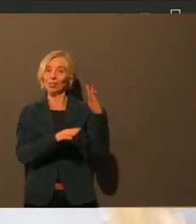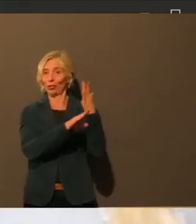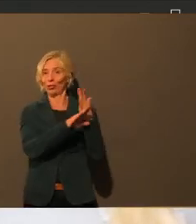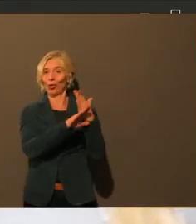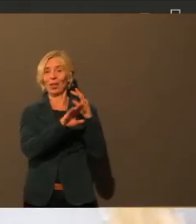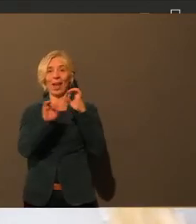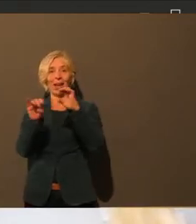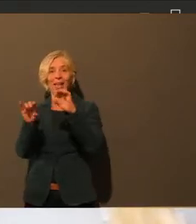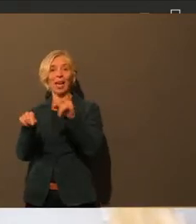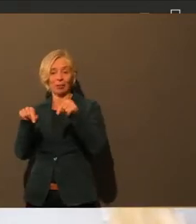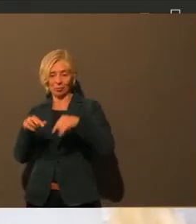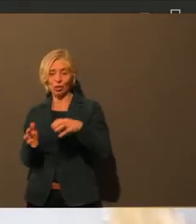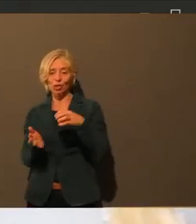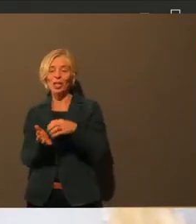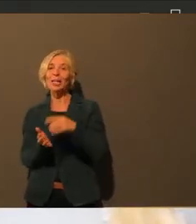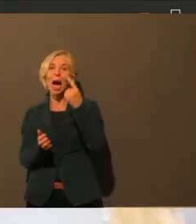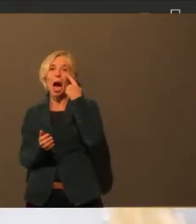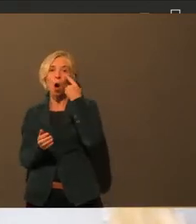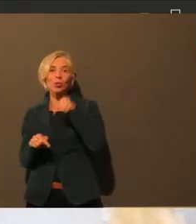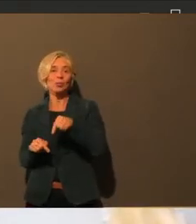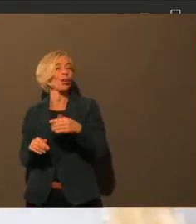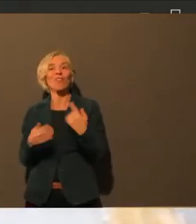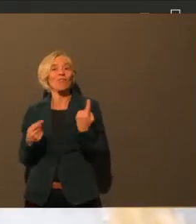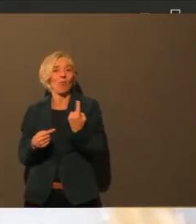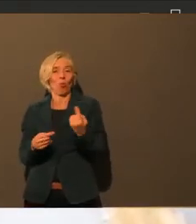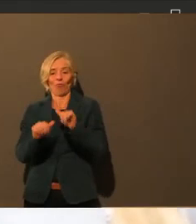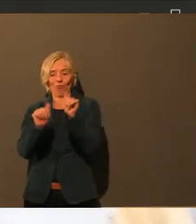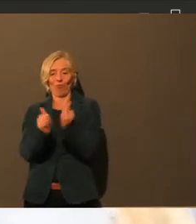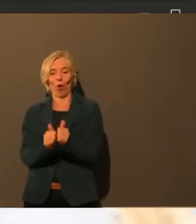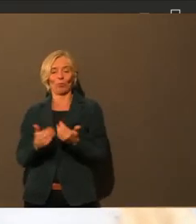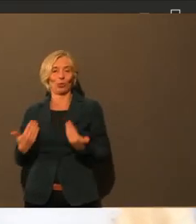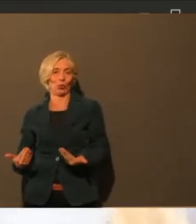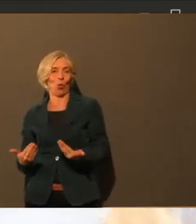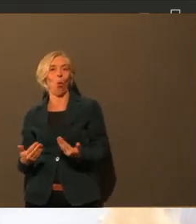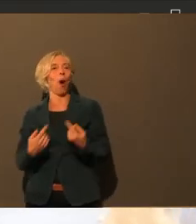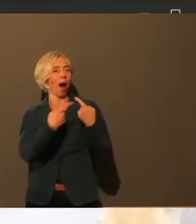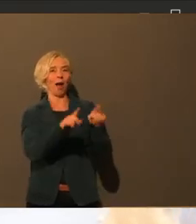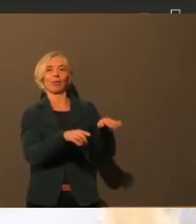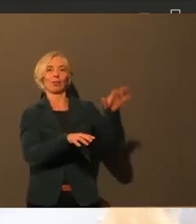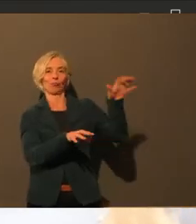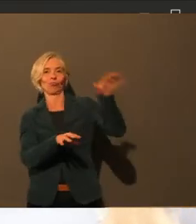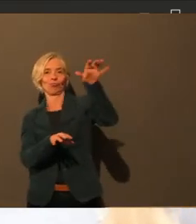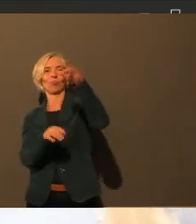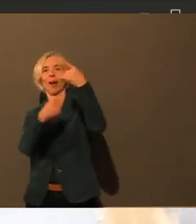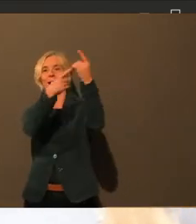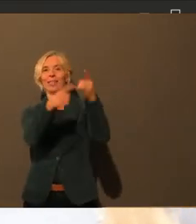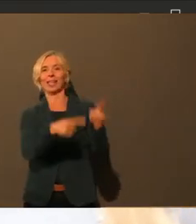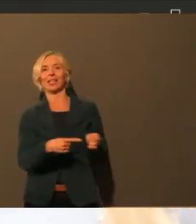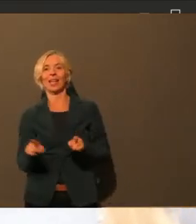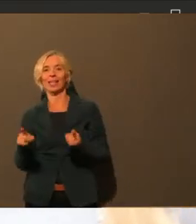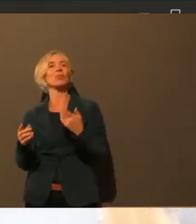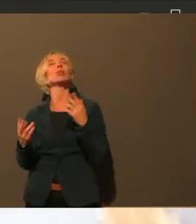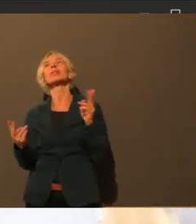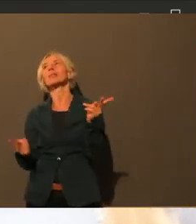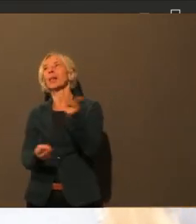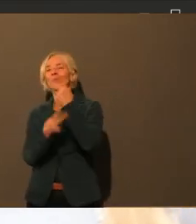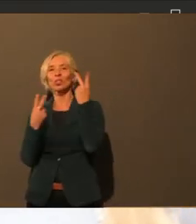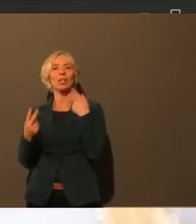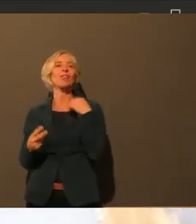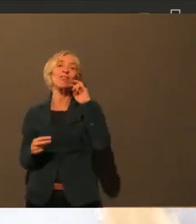wieso wir uns so entschieden haben und dass wir perspektivisch natürlich, wenn es geht, nach den Weihnachtsferien da